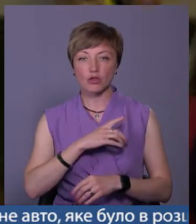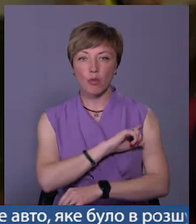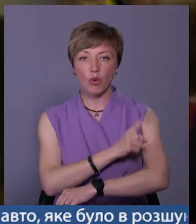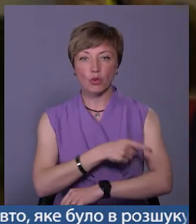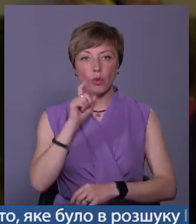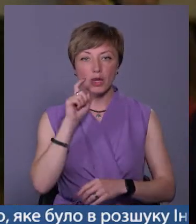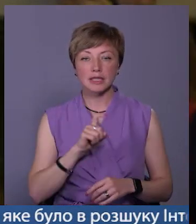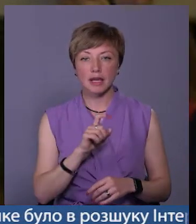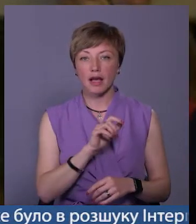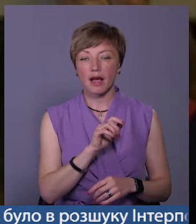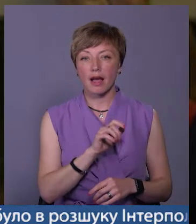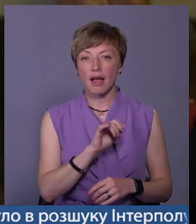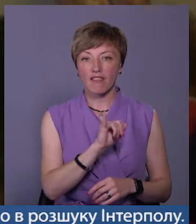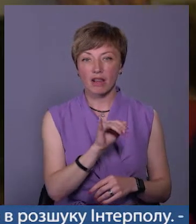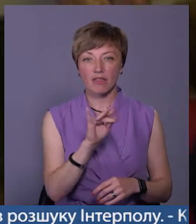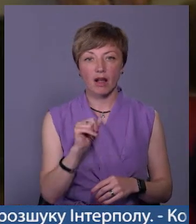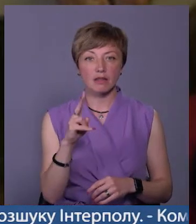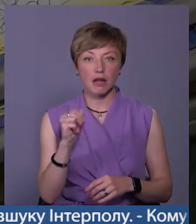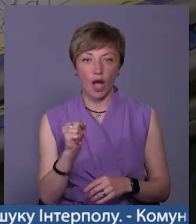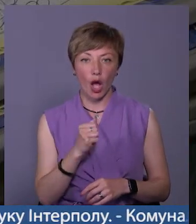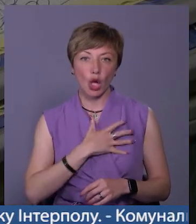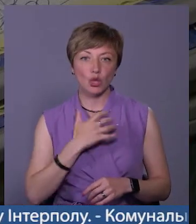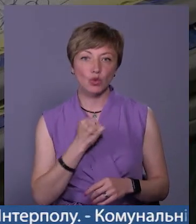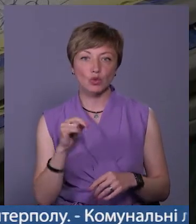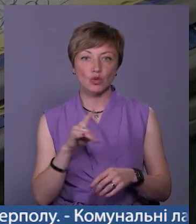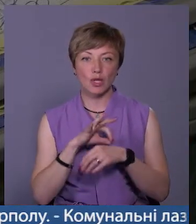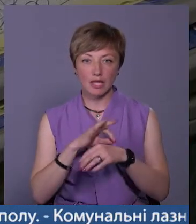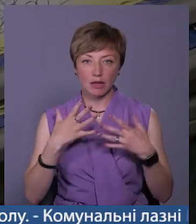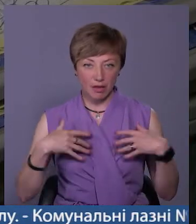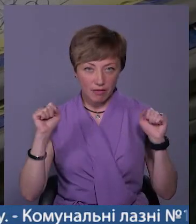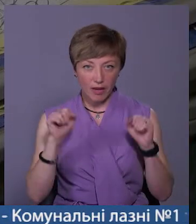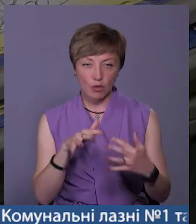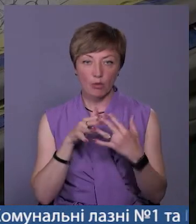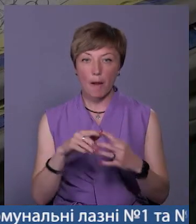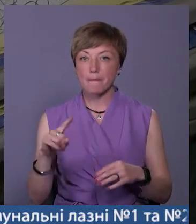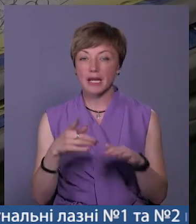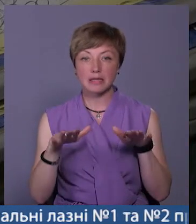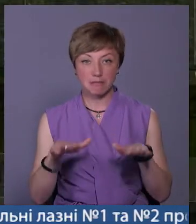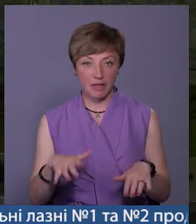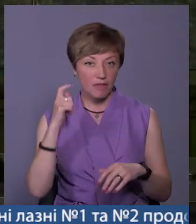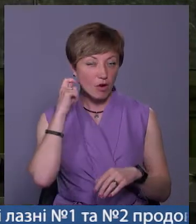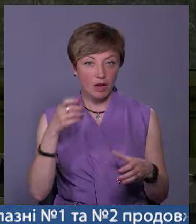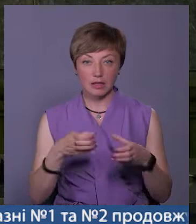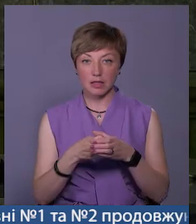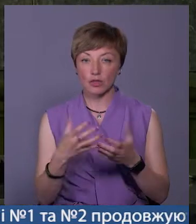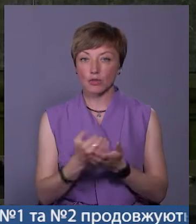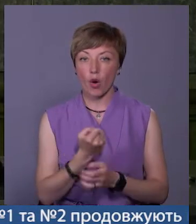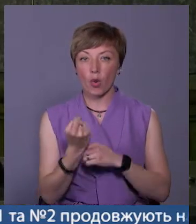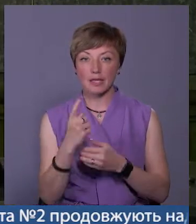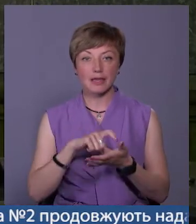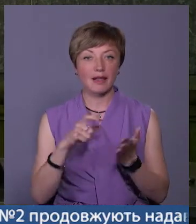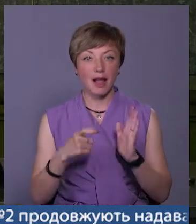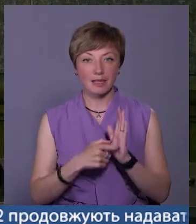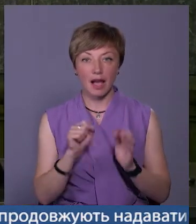українця Івана Франка – дух, що тіло рве до бою. Перше місце у своєвійковій категорії в номінації «Авторська поезія» здобув 11